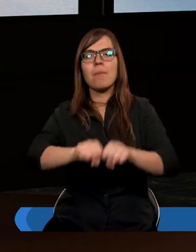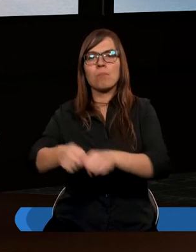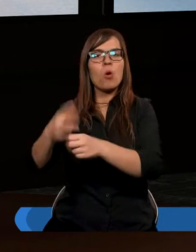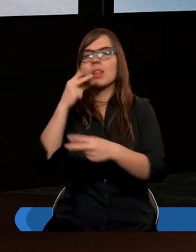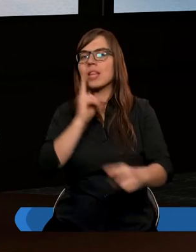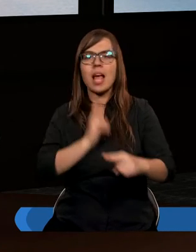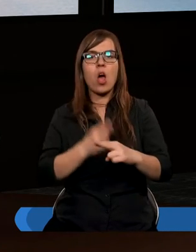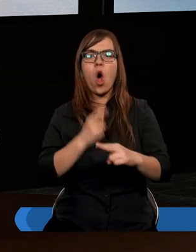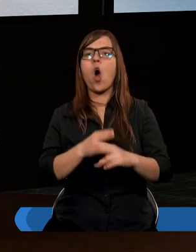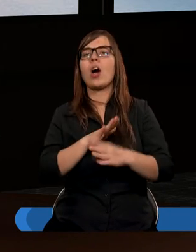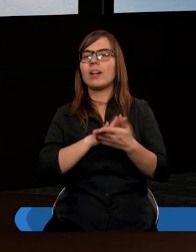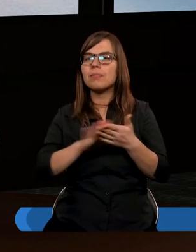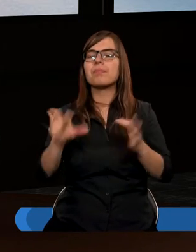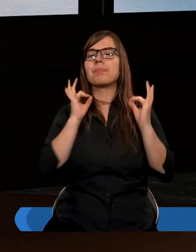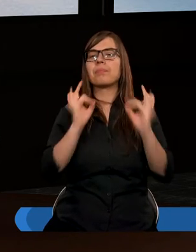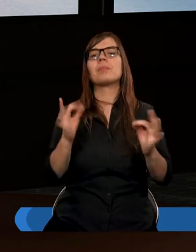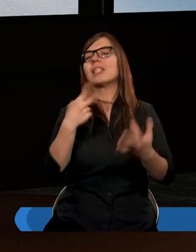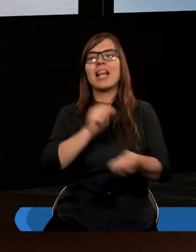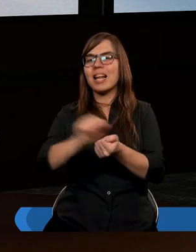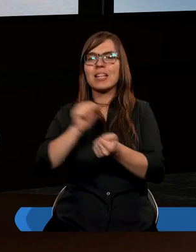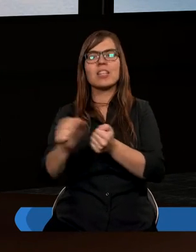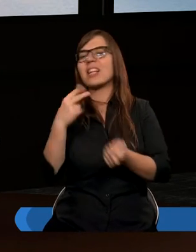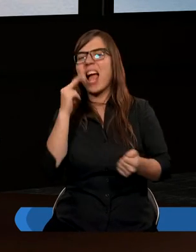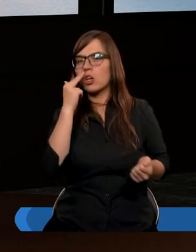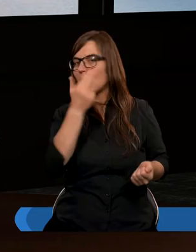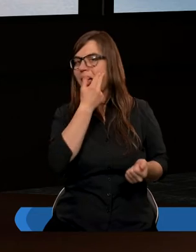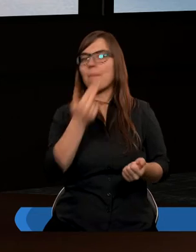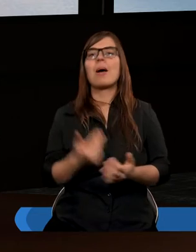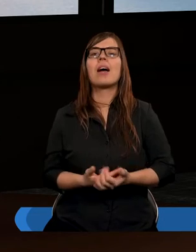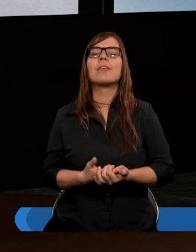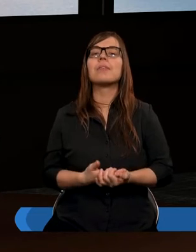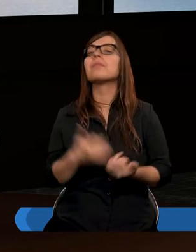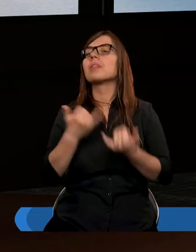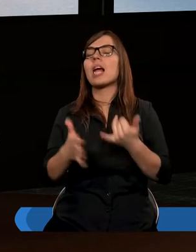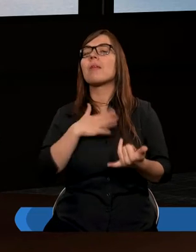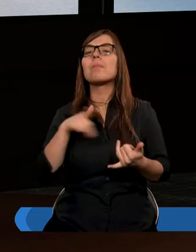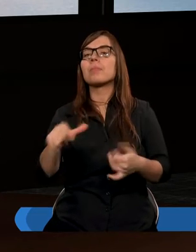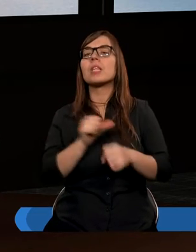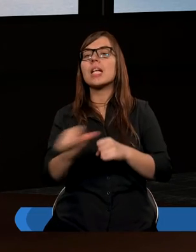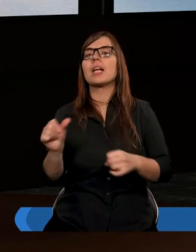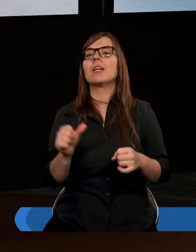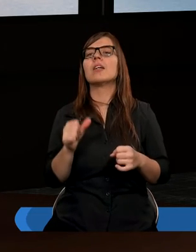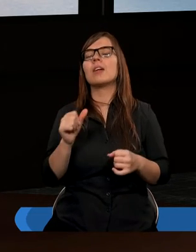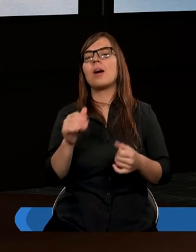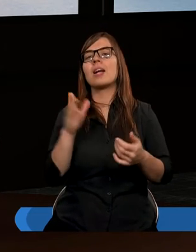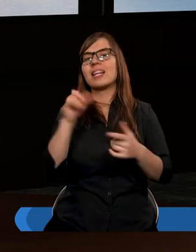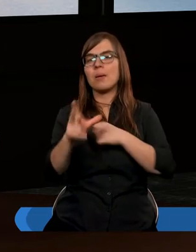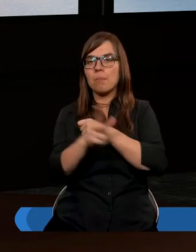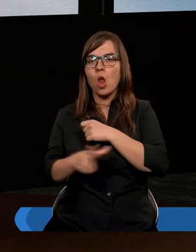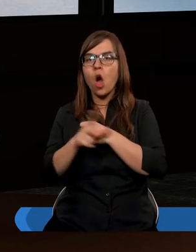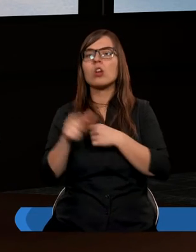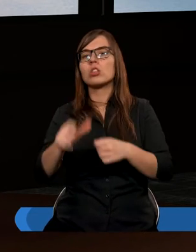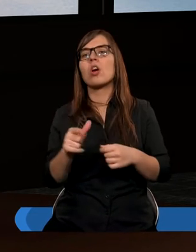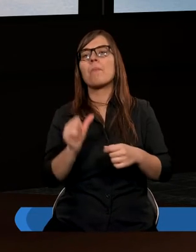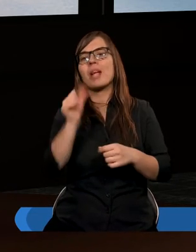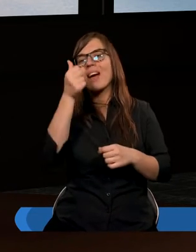niechore niezniszczone nieślepe jeśli to miało być z plonów to miały być